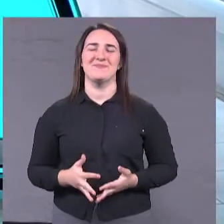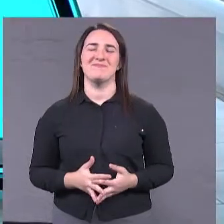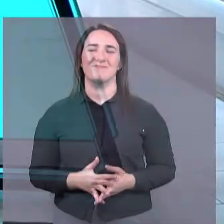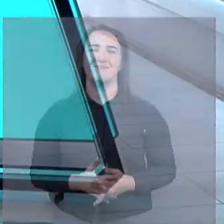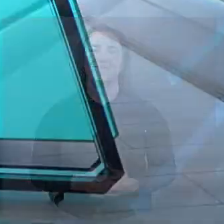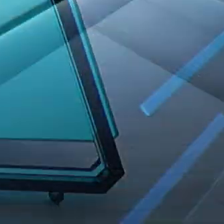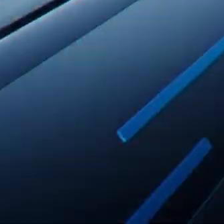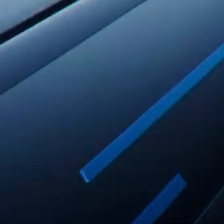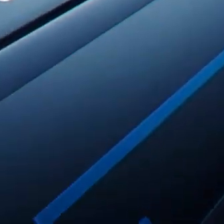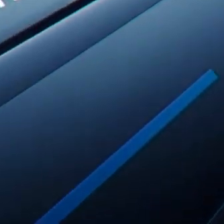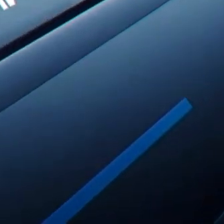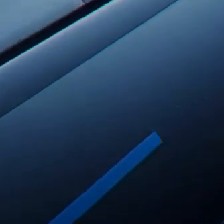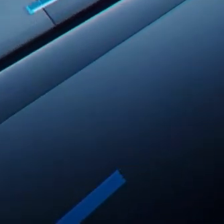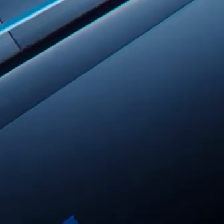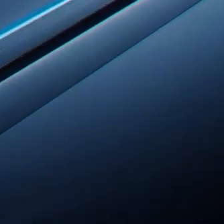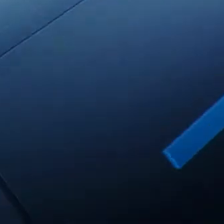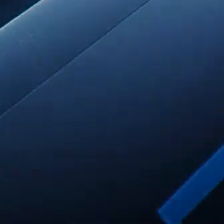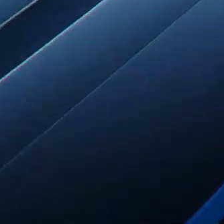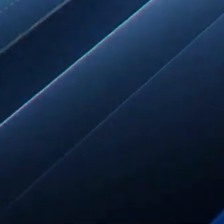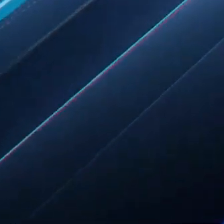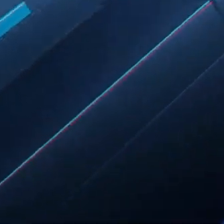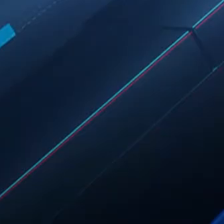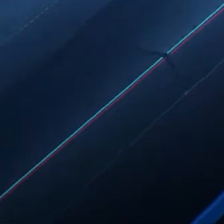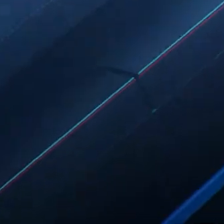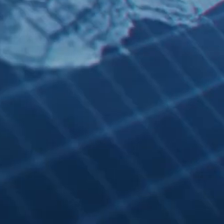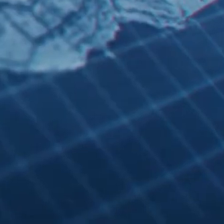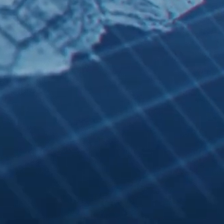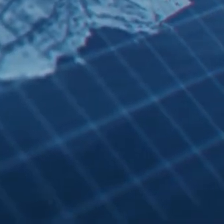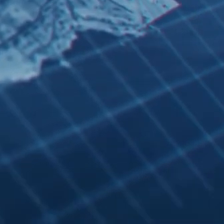Нагадаю. Нагадаю. Нагадаю.